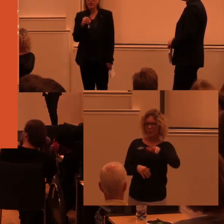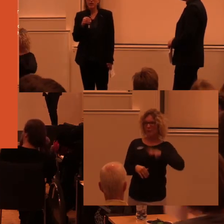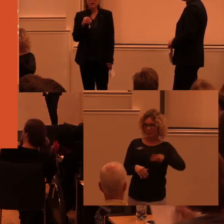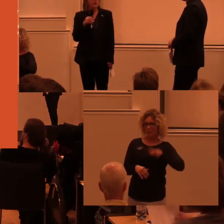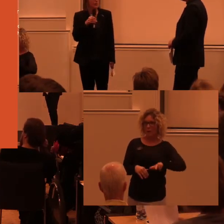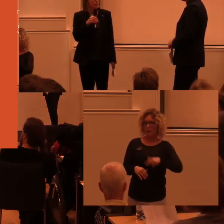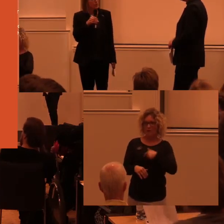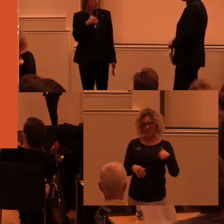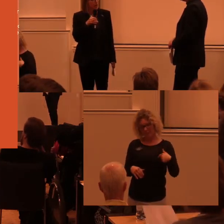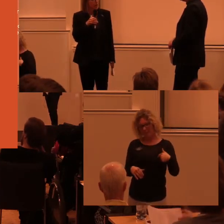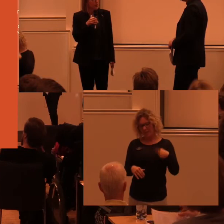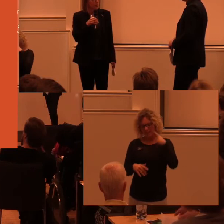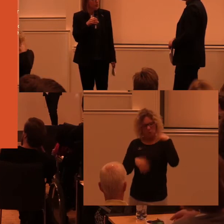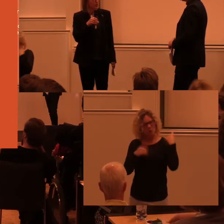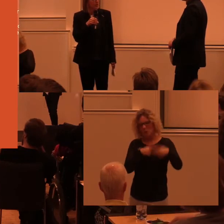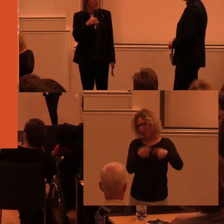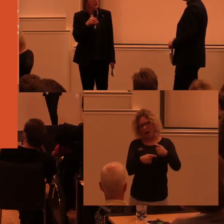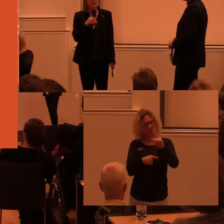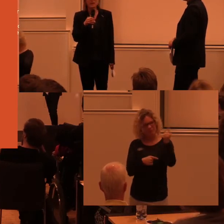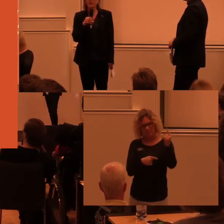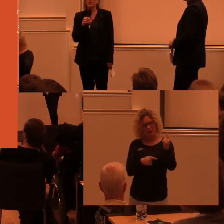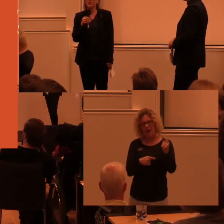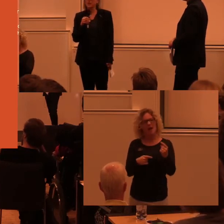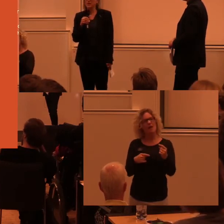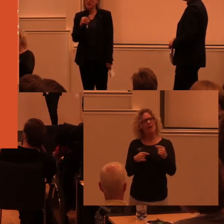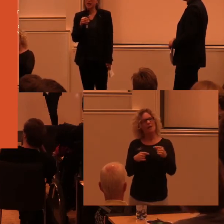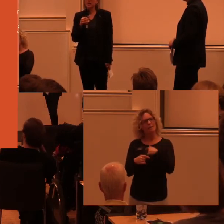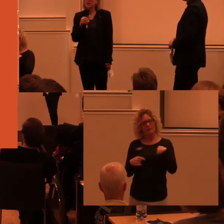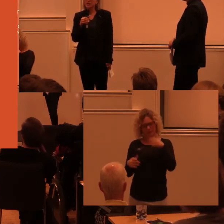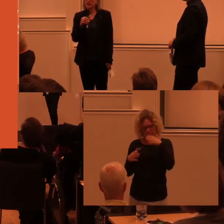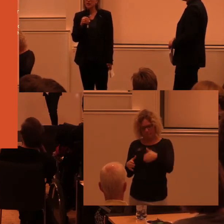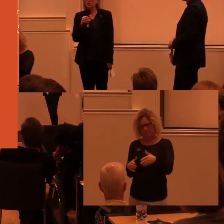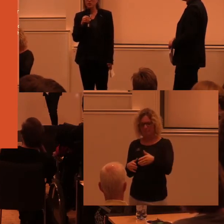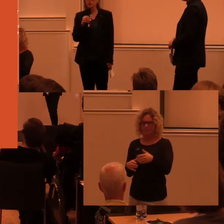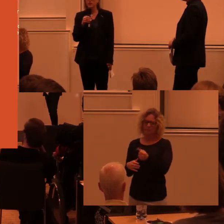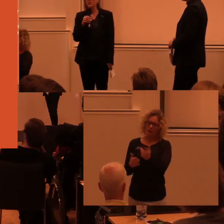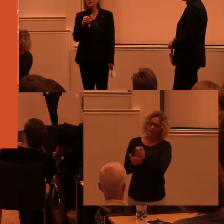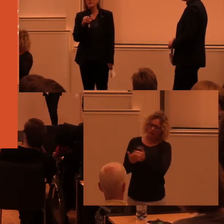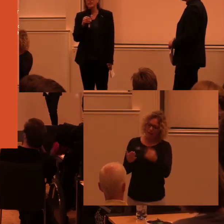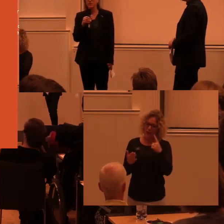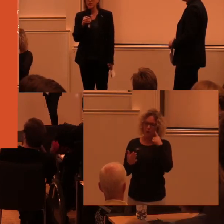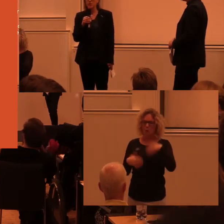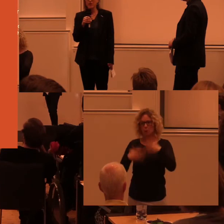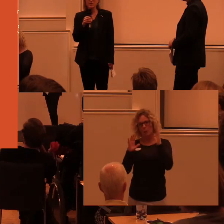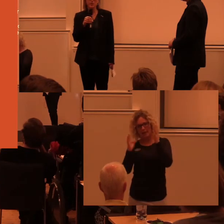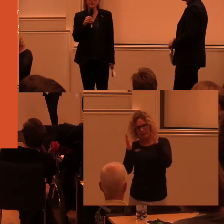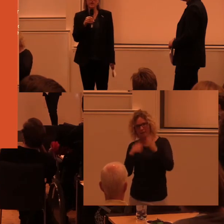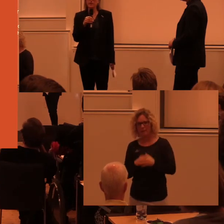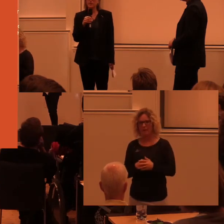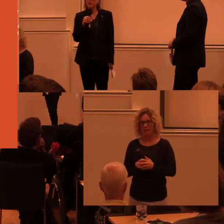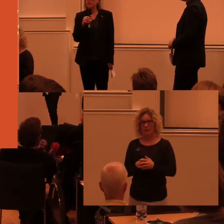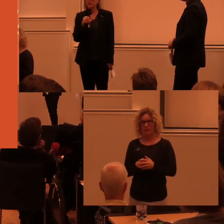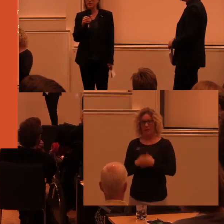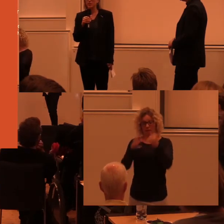ju inte med kulturarvet då utan med andra delar av kulturlivet. Vi har ganska